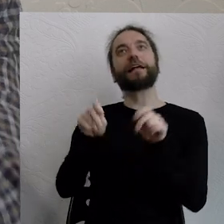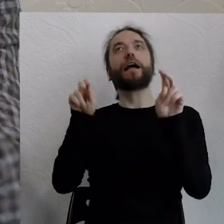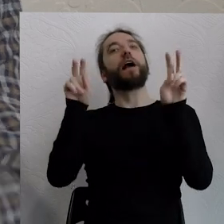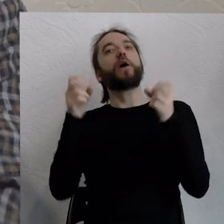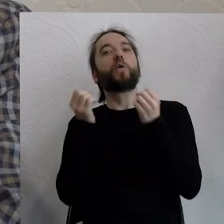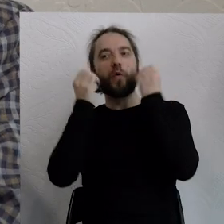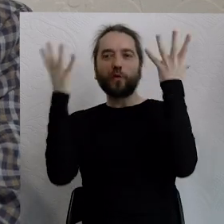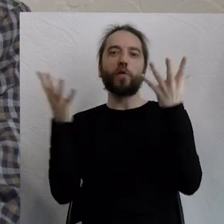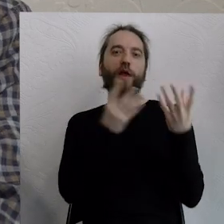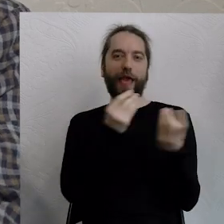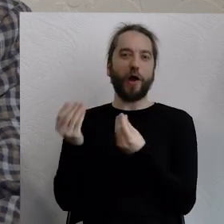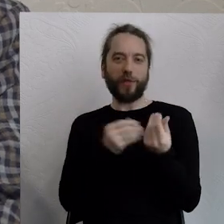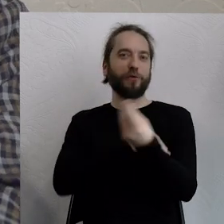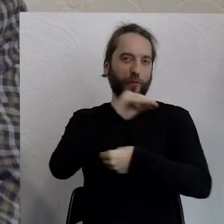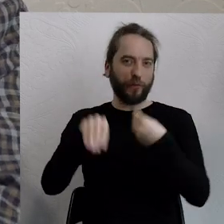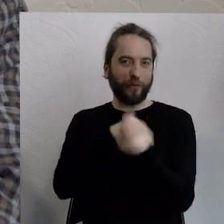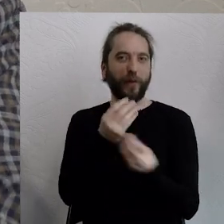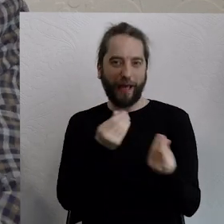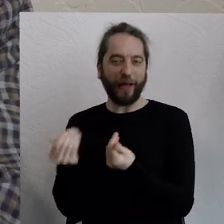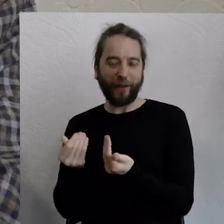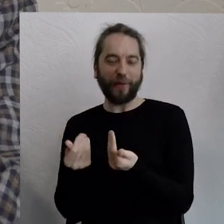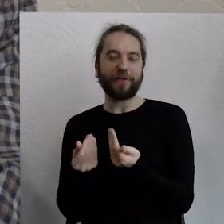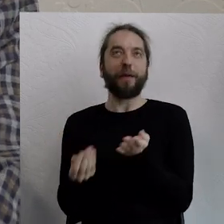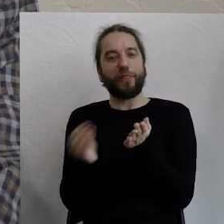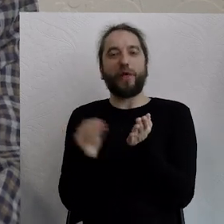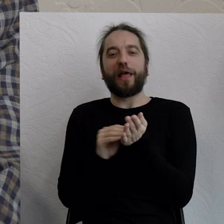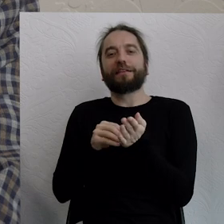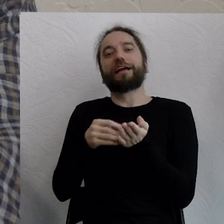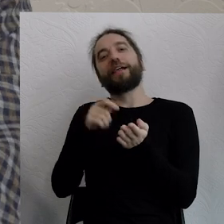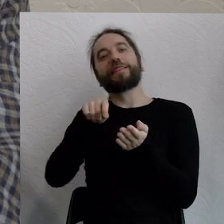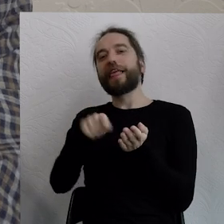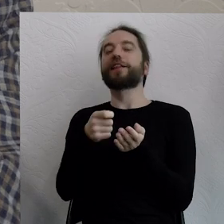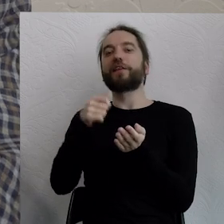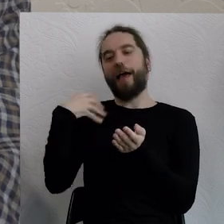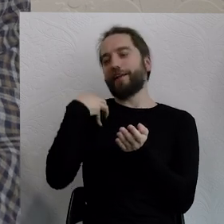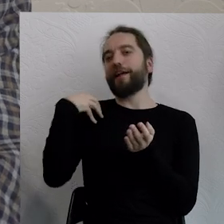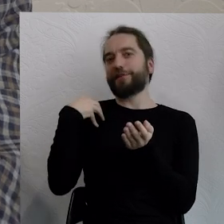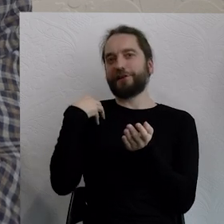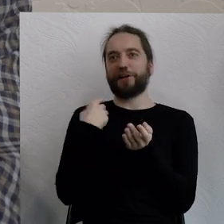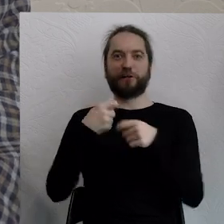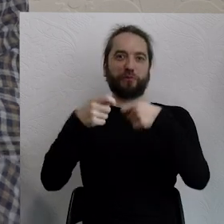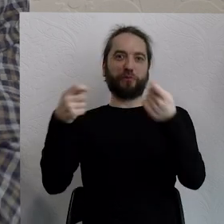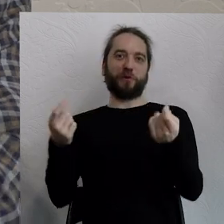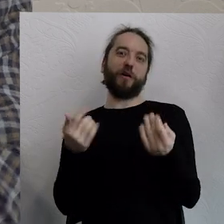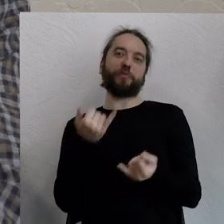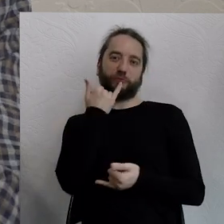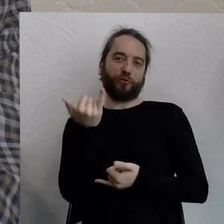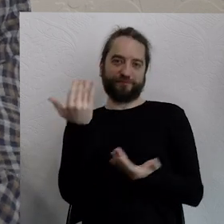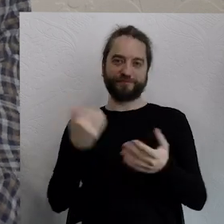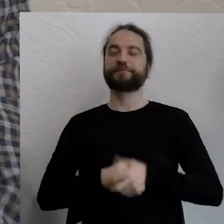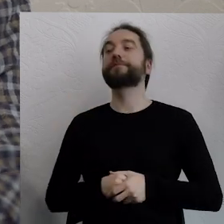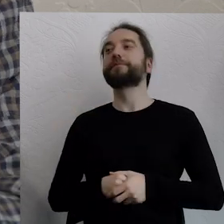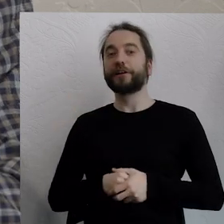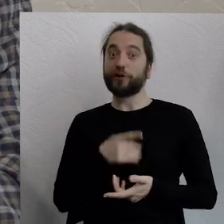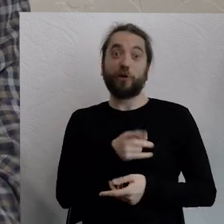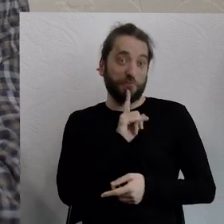i reuse i tak dalej, wiele angielskich nazw do tego dodać. No, to było autentyczne, prawda, w związku z czym myślę, że